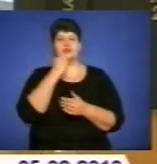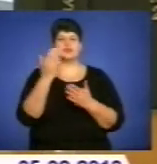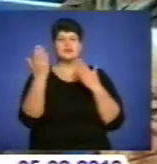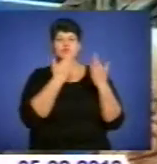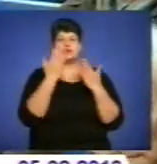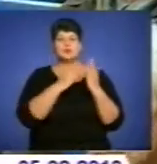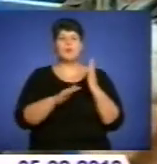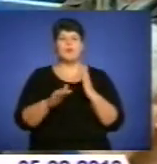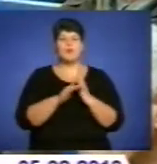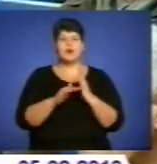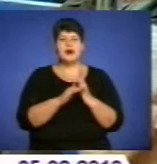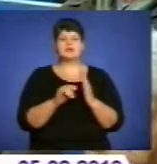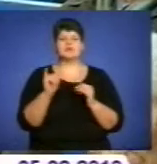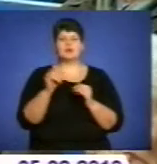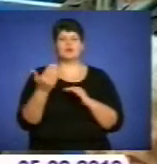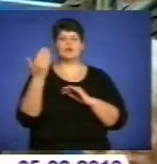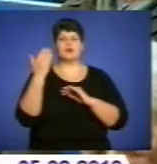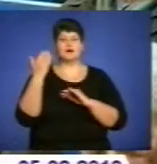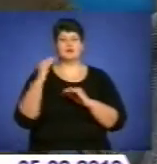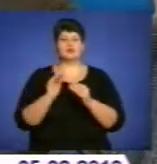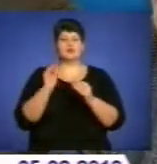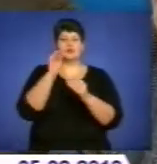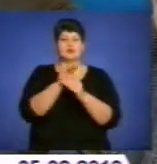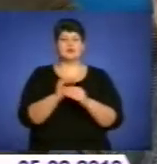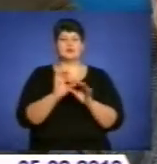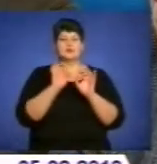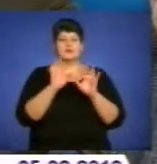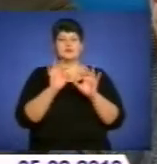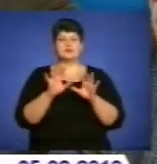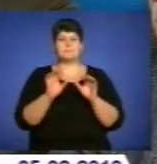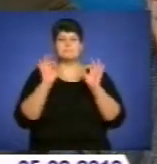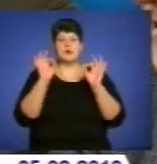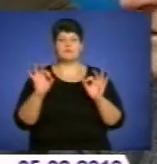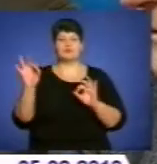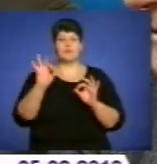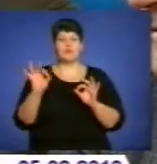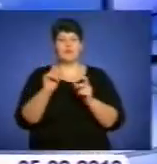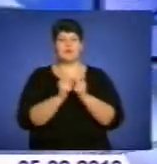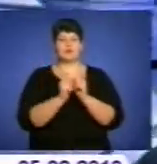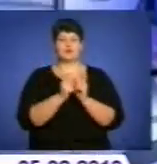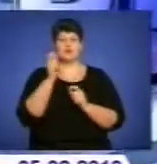допомагатиме, як у попередніх томах, доносити правду про боротьбу українських повстанців.